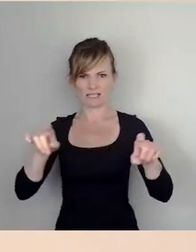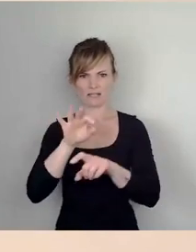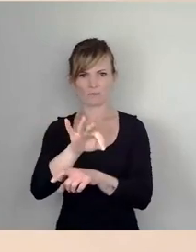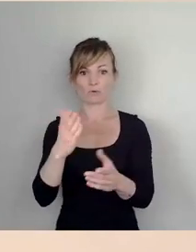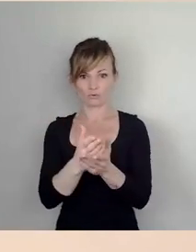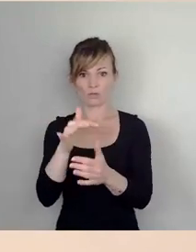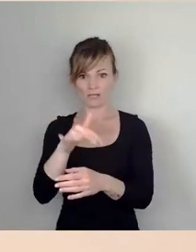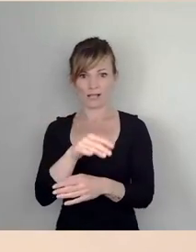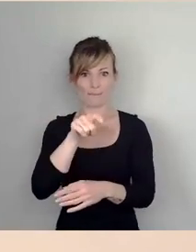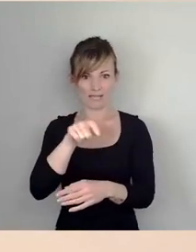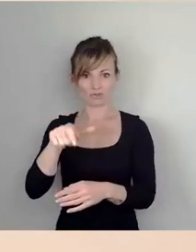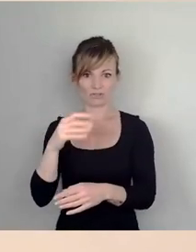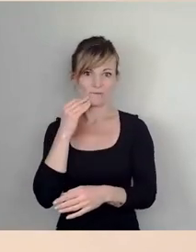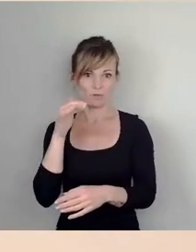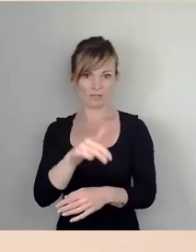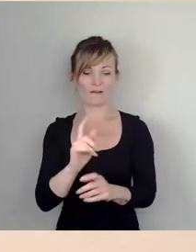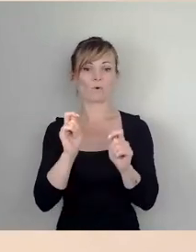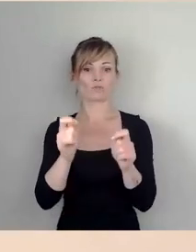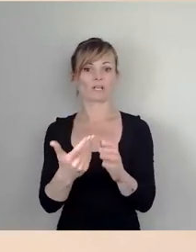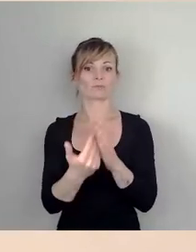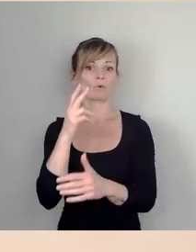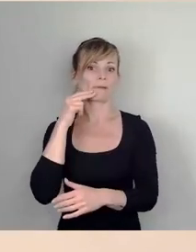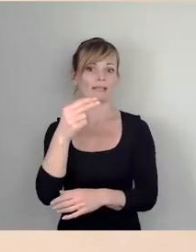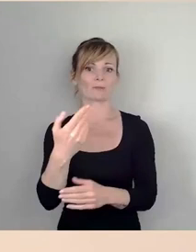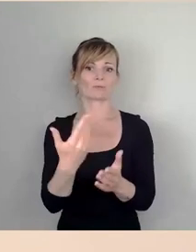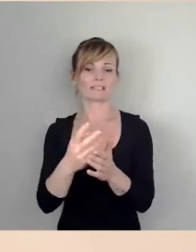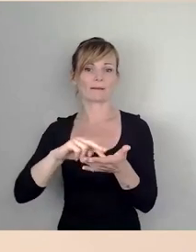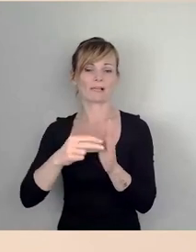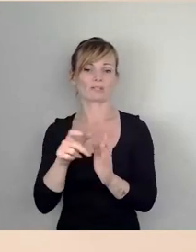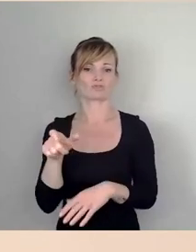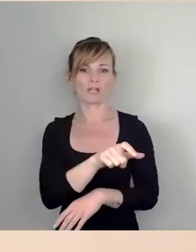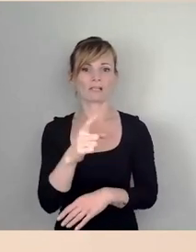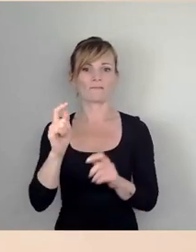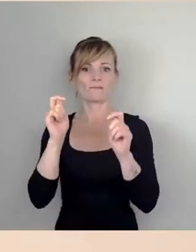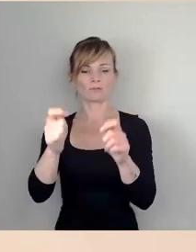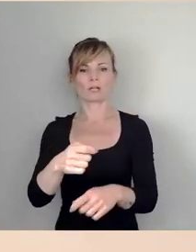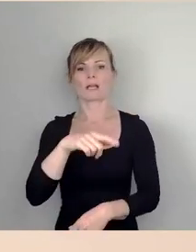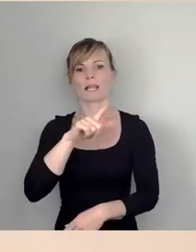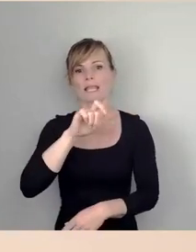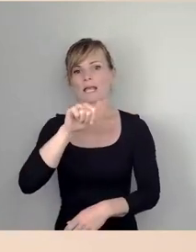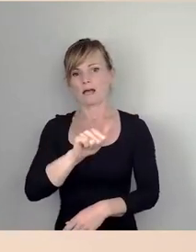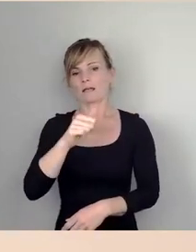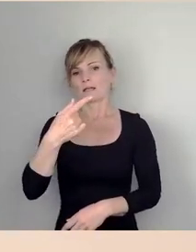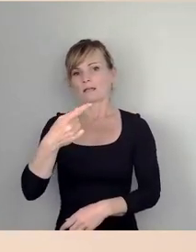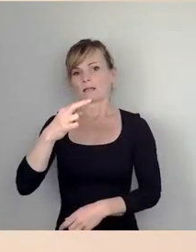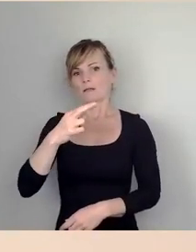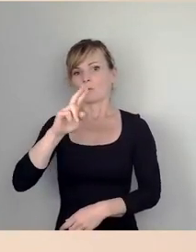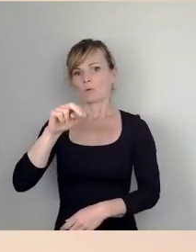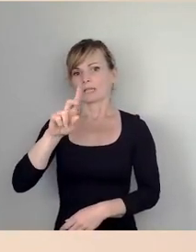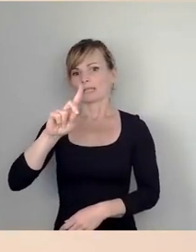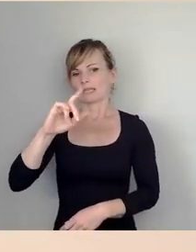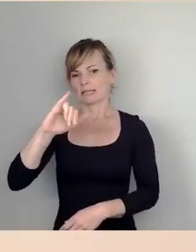einen Vorschlag für die Neubenennung dieser Planstraße, der heißt Lea-Grundig-Straße. Sie kennen,